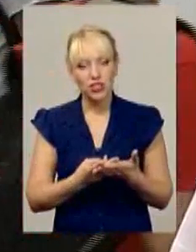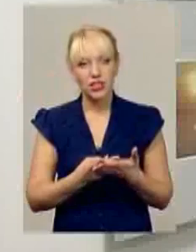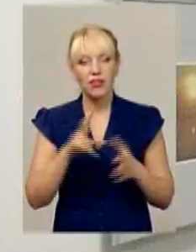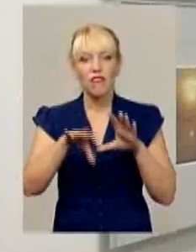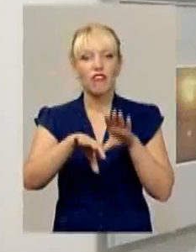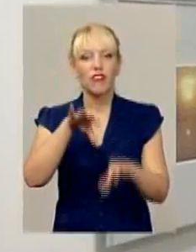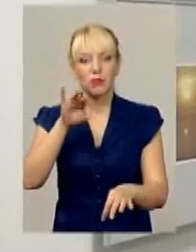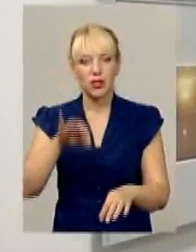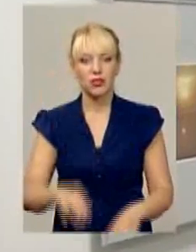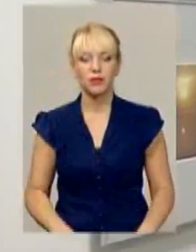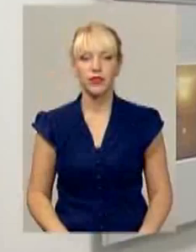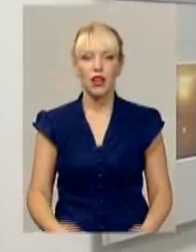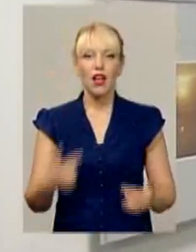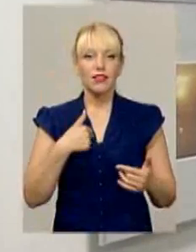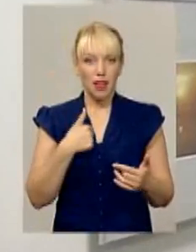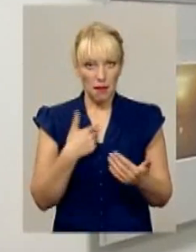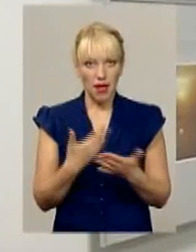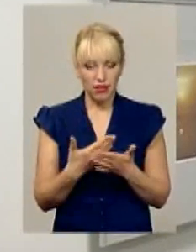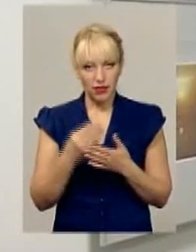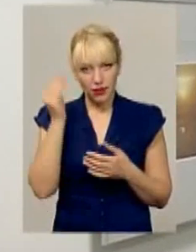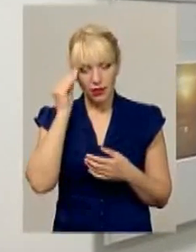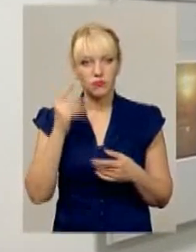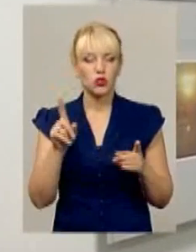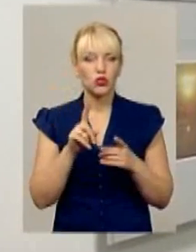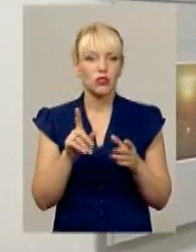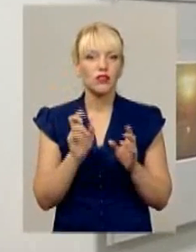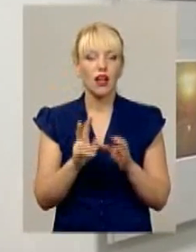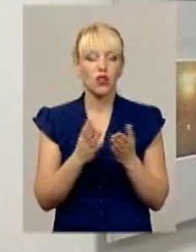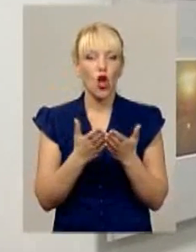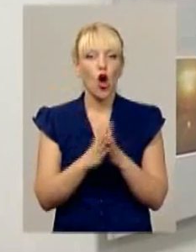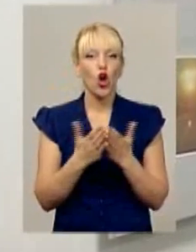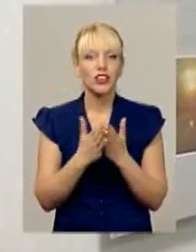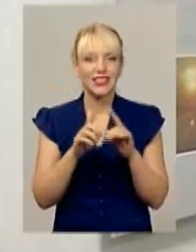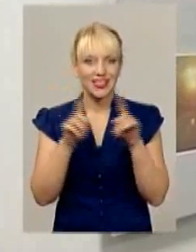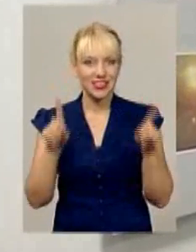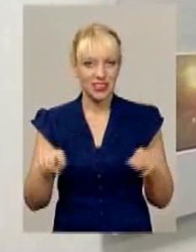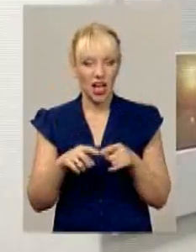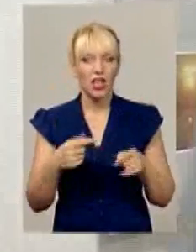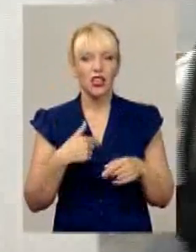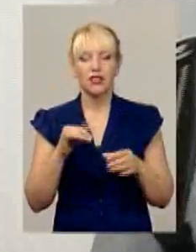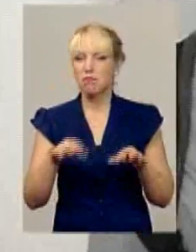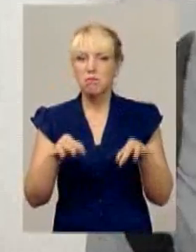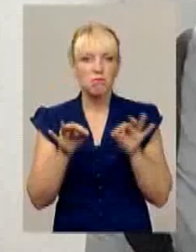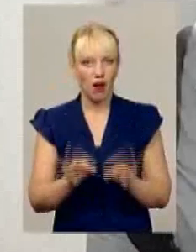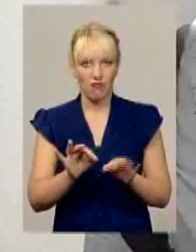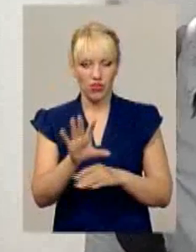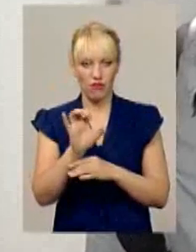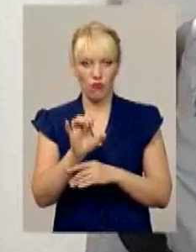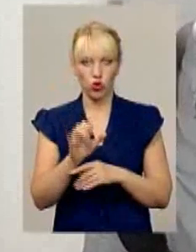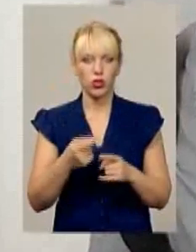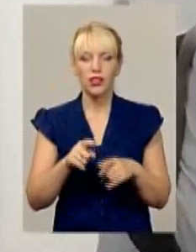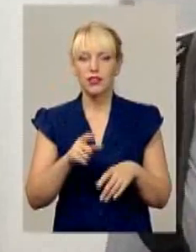вибрати. Для мене занадто відкриточний варіант,-перше, по-друге, занадто якісь правильні фотографії, третє,